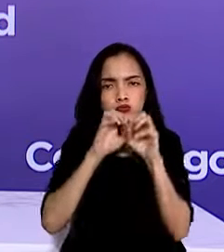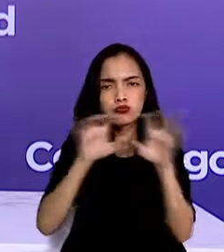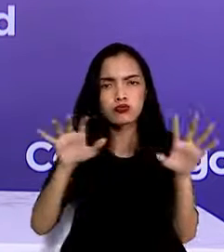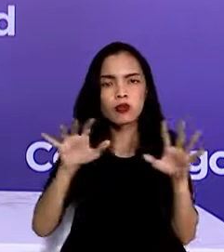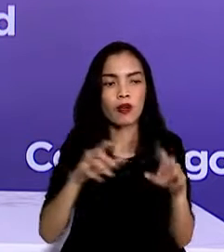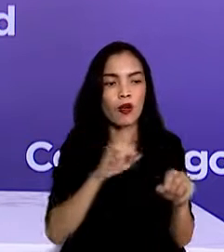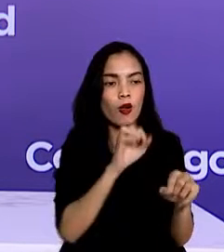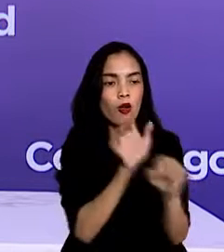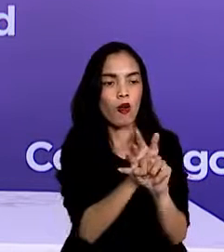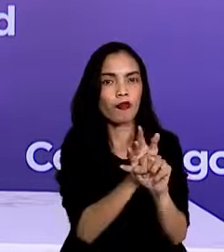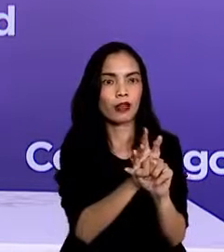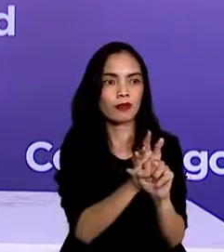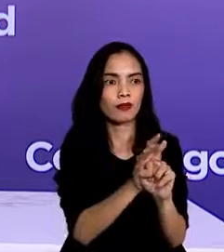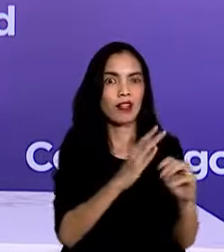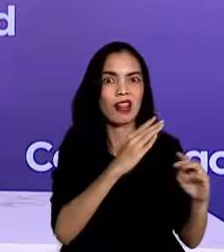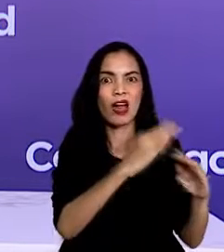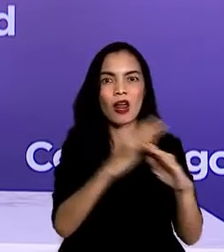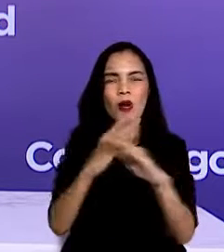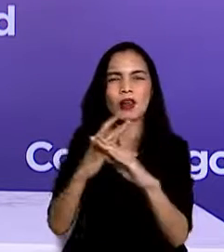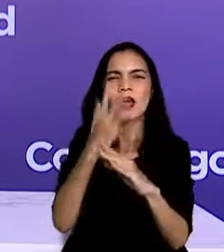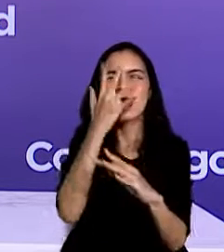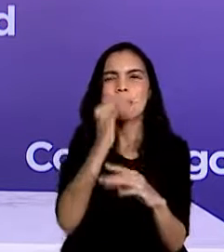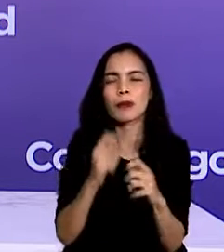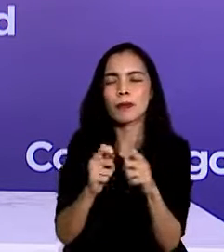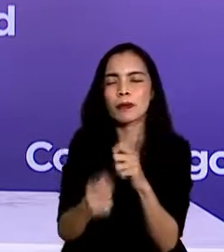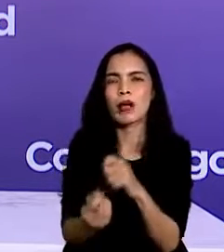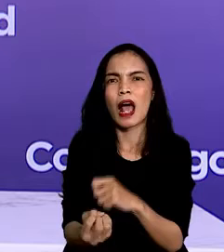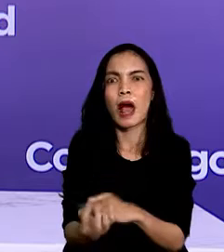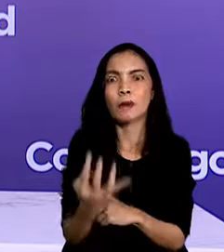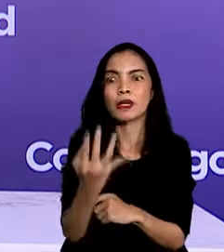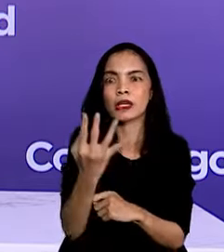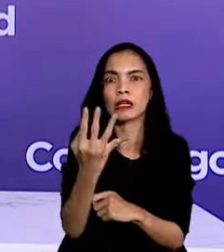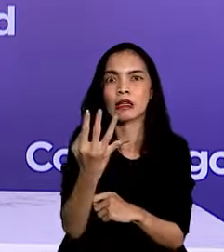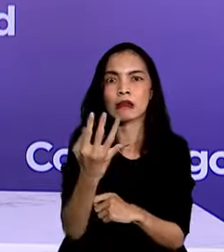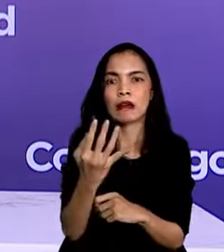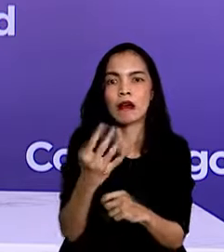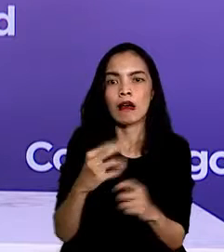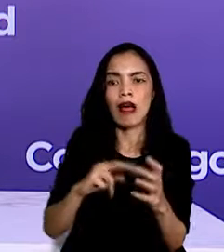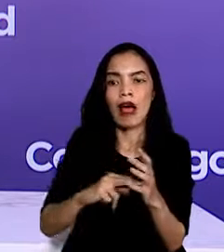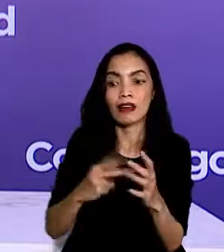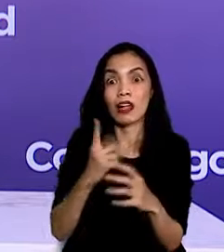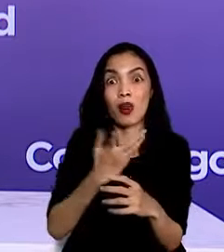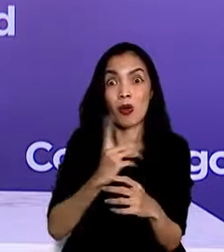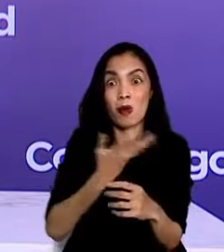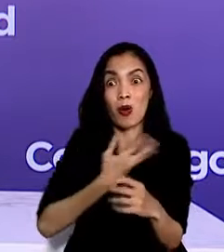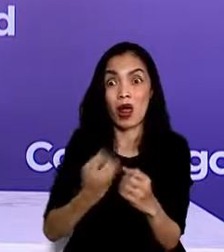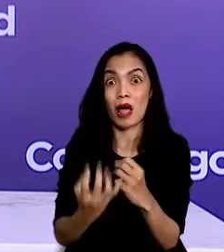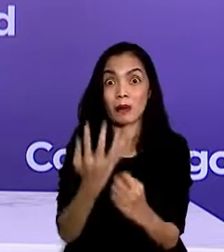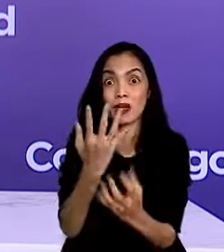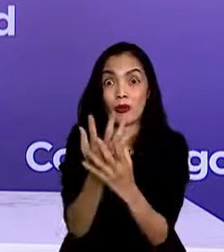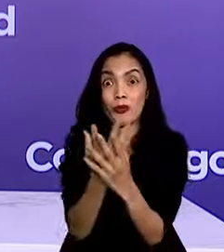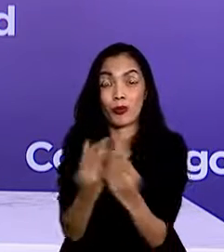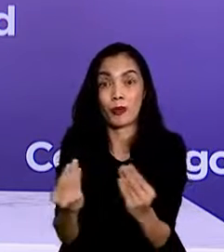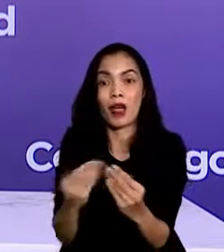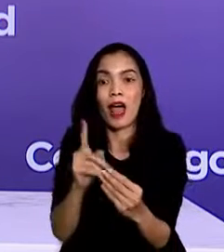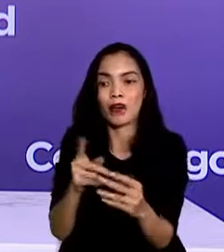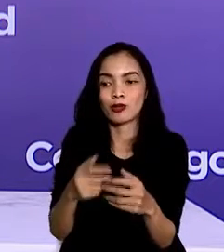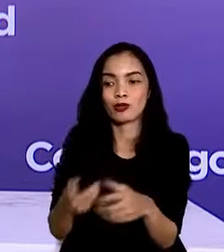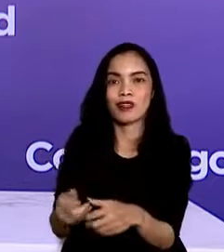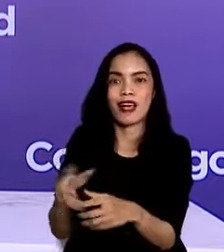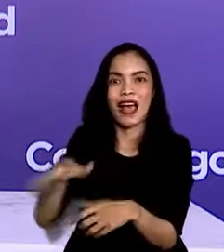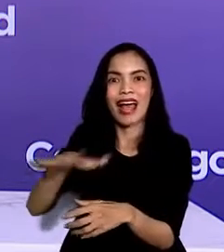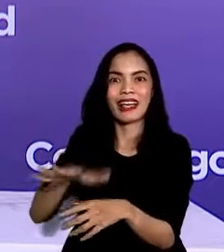melawan sulutan api kita perlu mengetahui dimana titik api berasal oleh karena itu untuk menekan